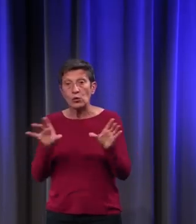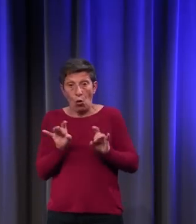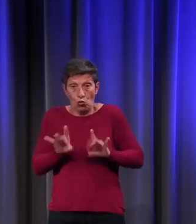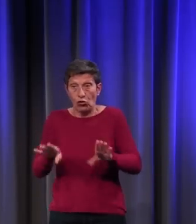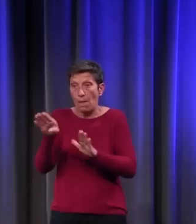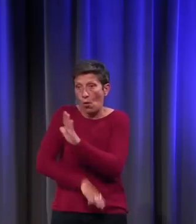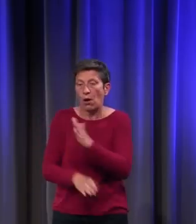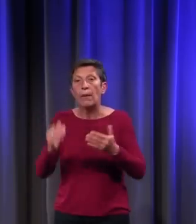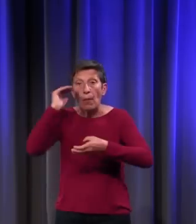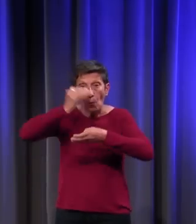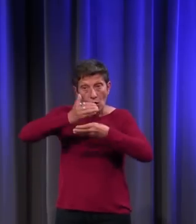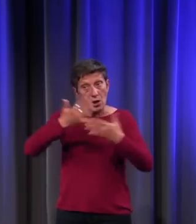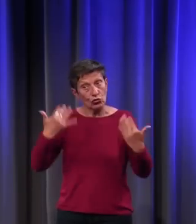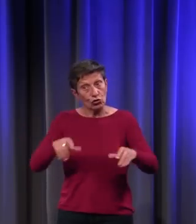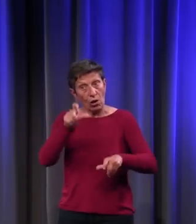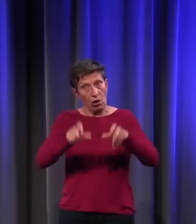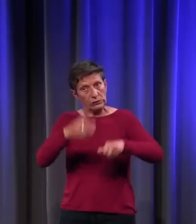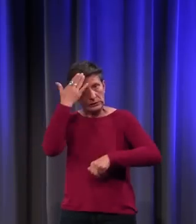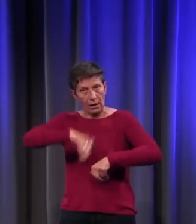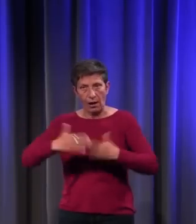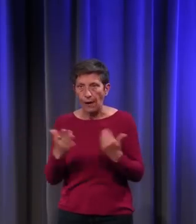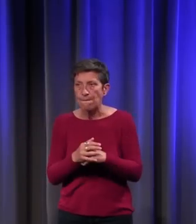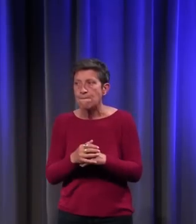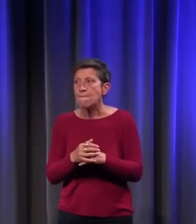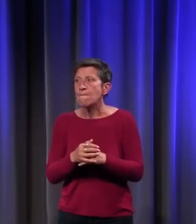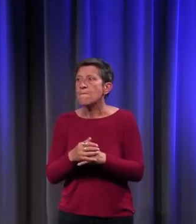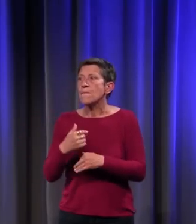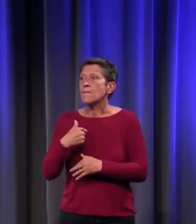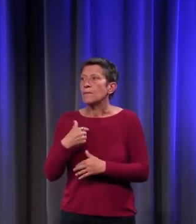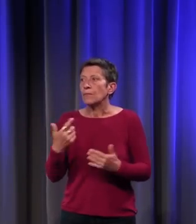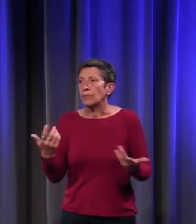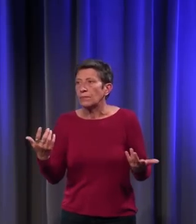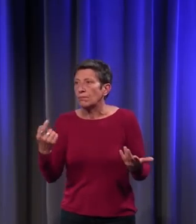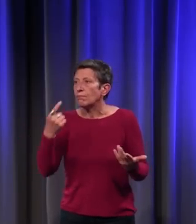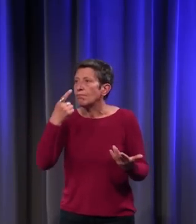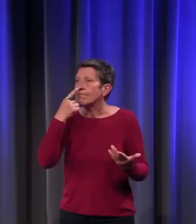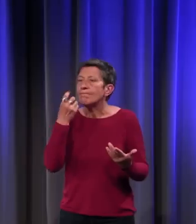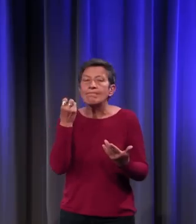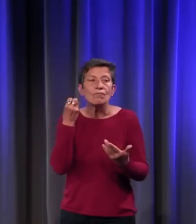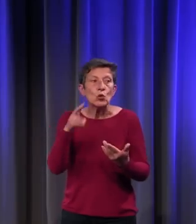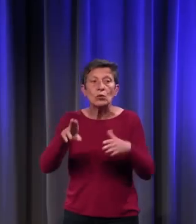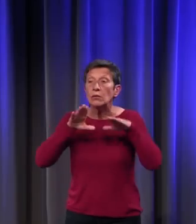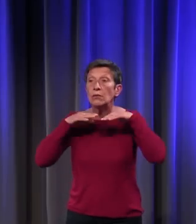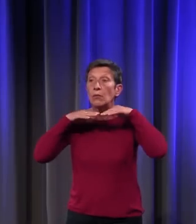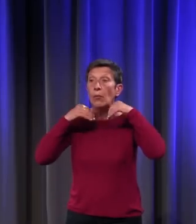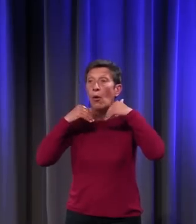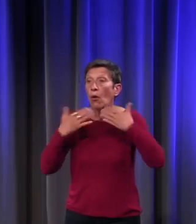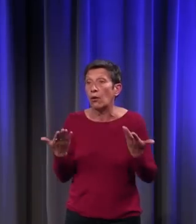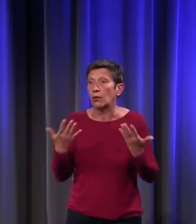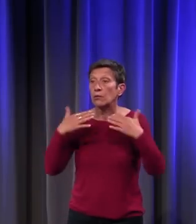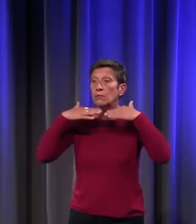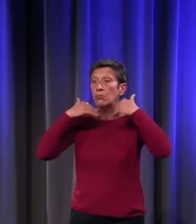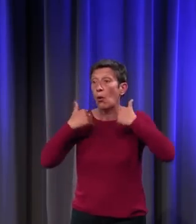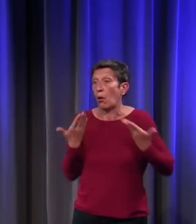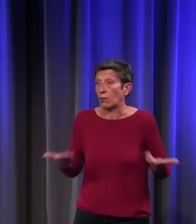sait déjà. Je suis à peu près persuadé que les rejets du porc qui existent dans